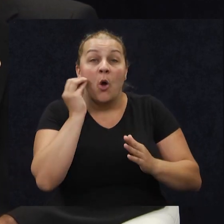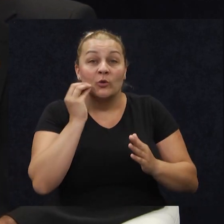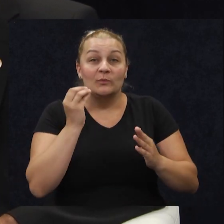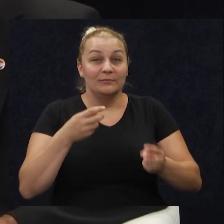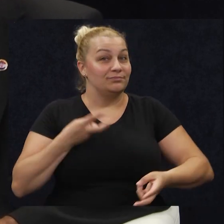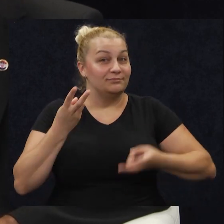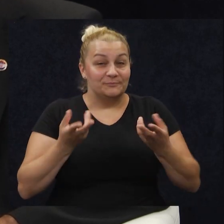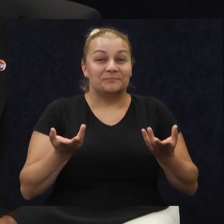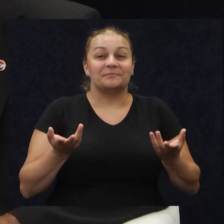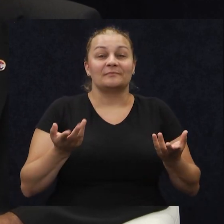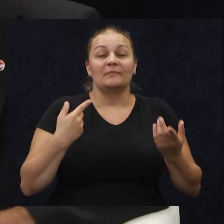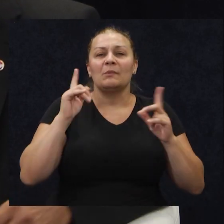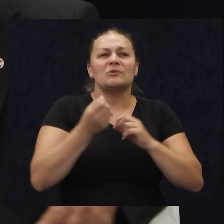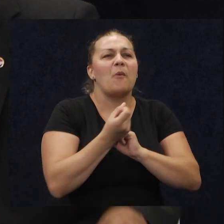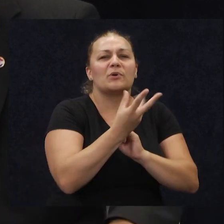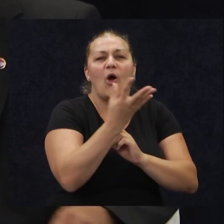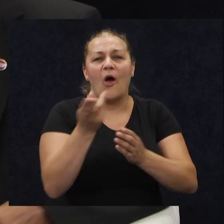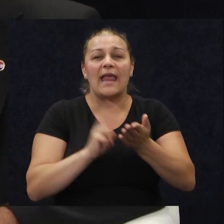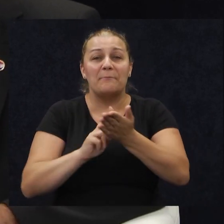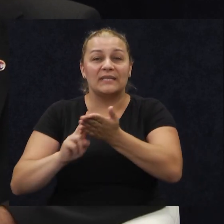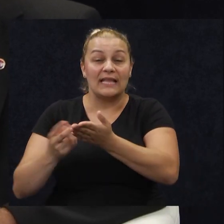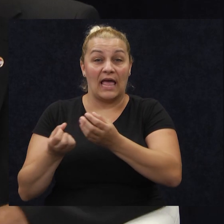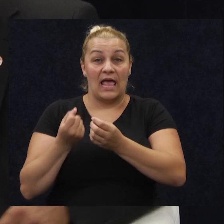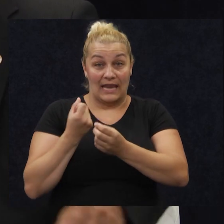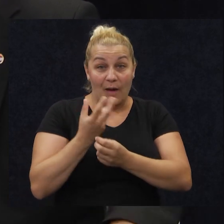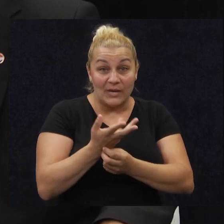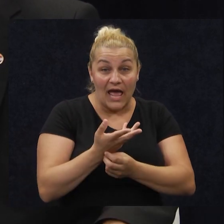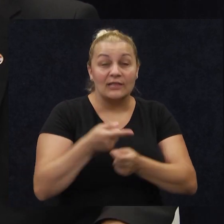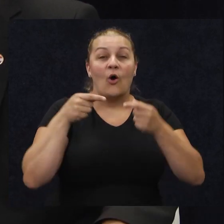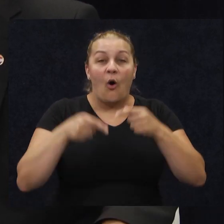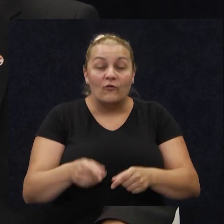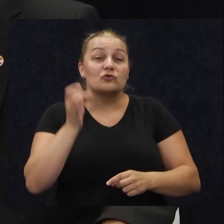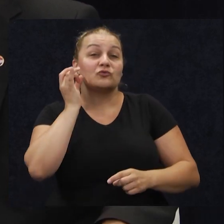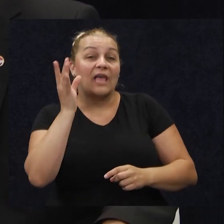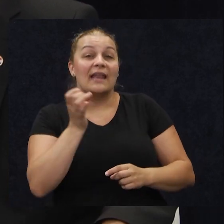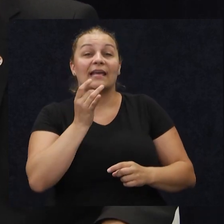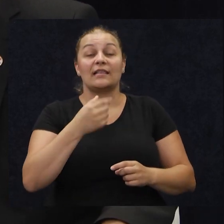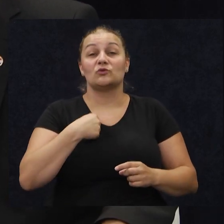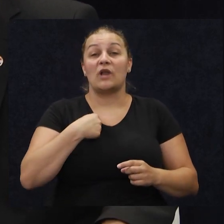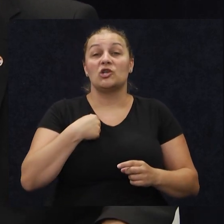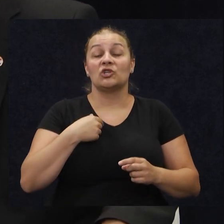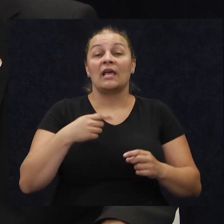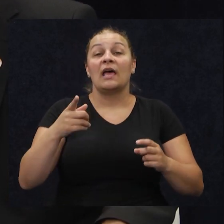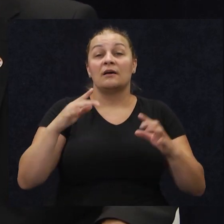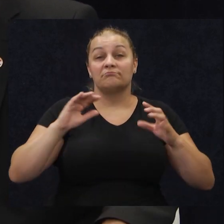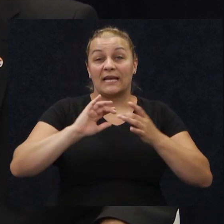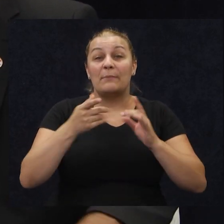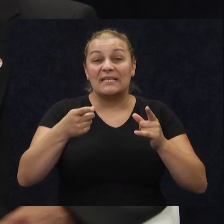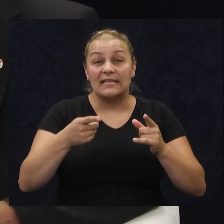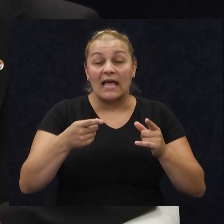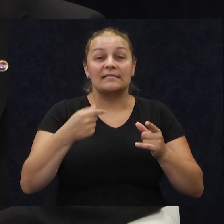možemo još brojne epitete nabrajati. Ovo su dani kada su nas naši reputativci ponovo